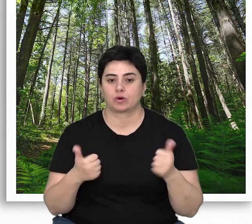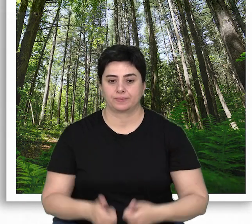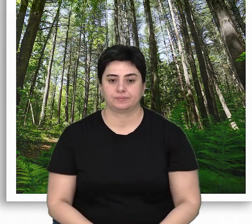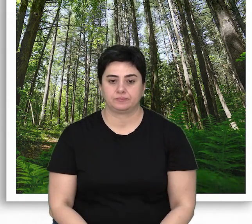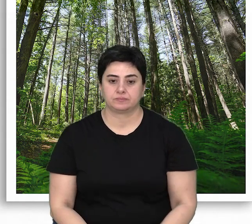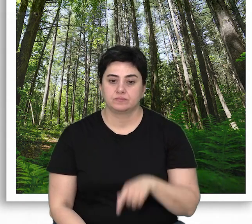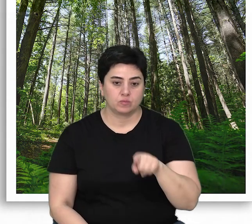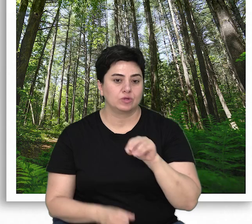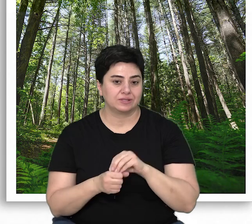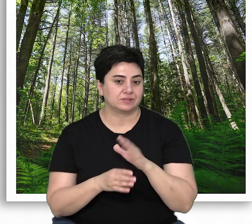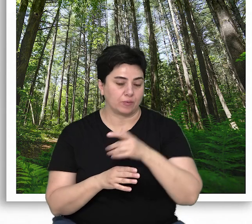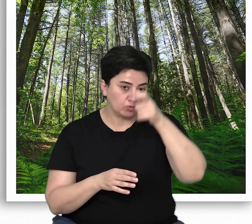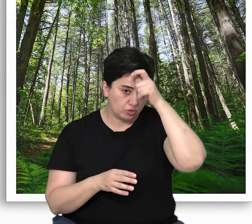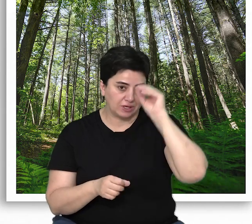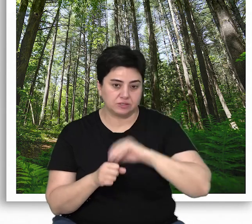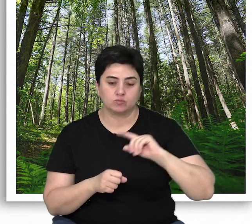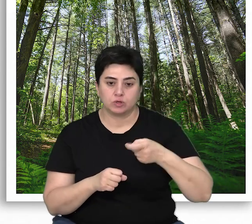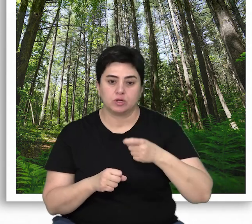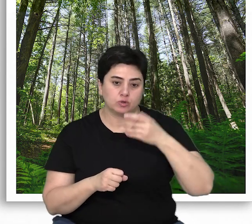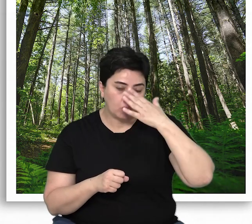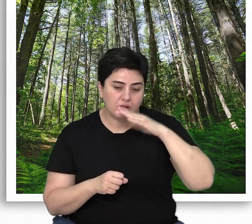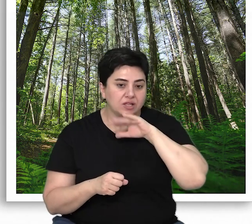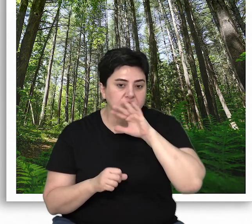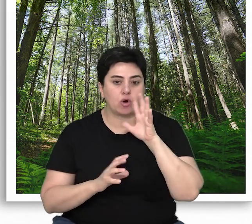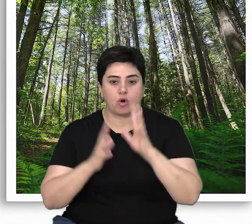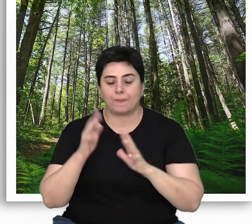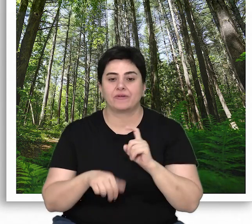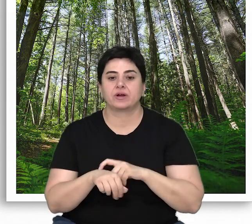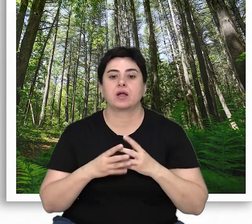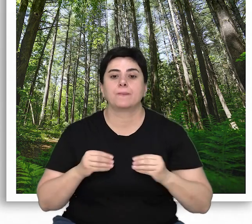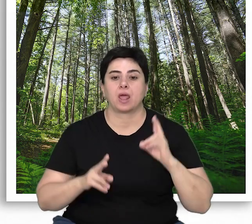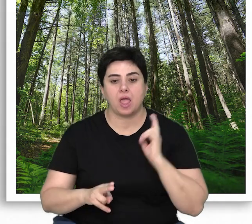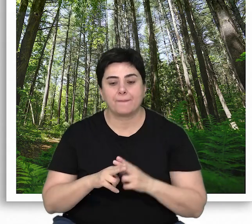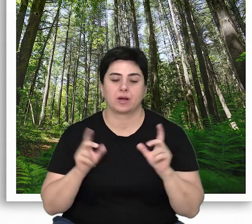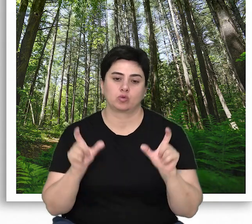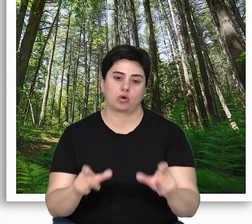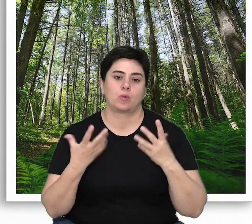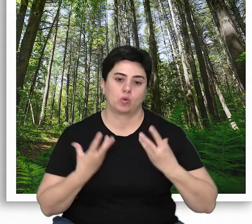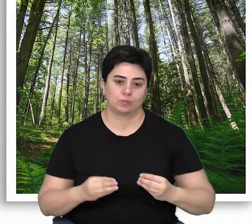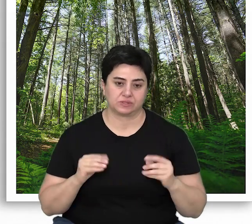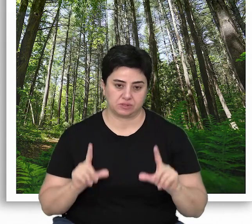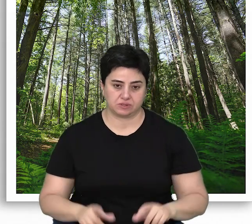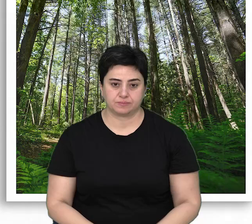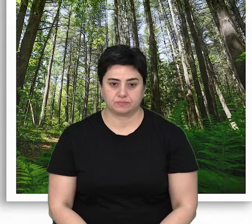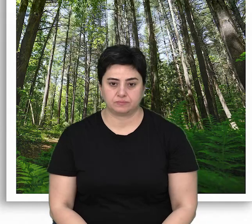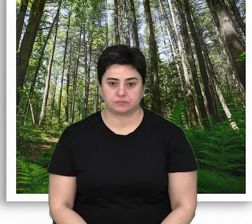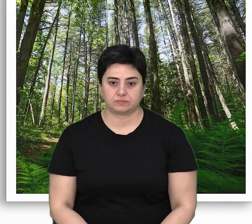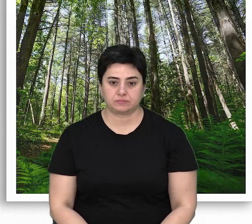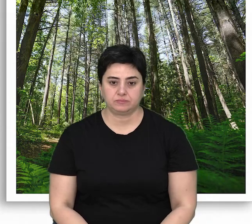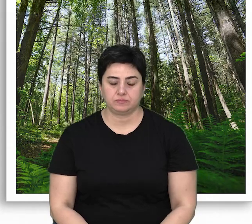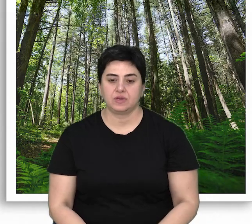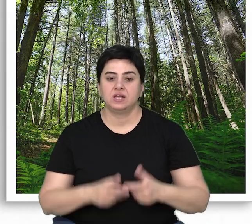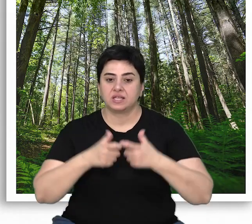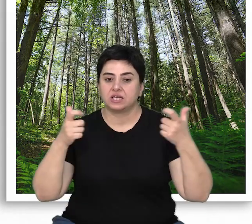etmektedir. Bu nedenle ülkemizde bulunan tüm doğal yaşlı ormanların vakit kaybetmeden koruma altına alınmaları gerekmektedir.